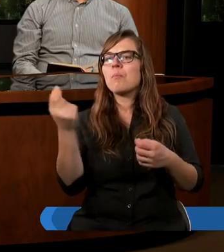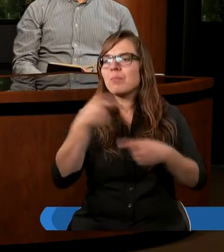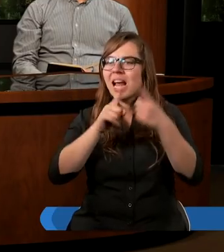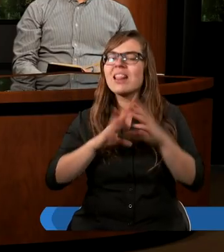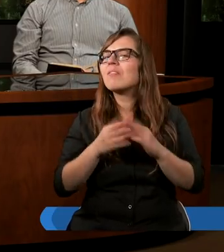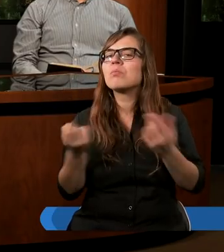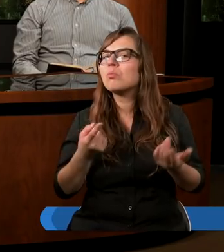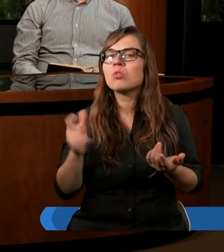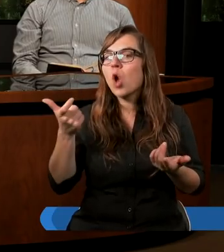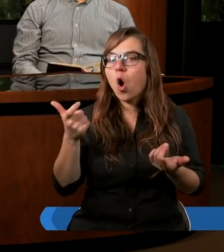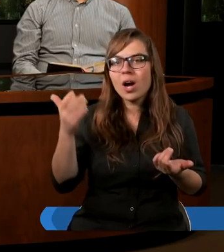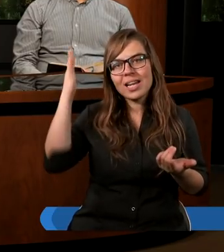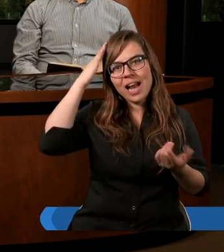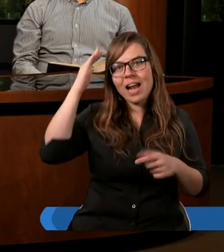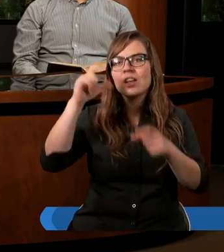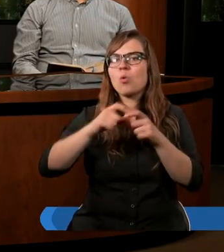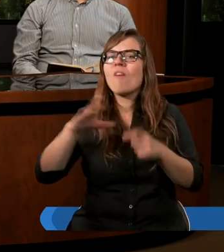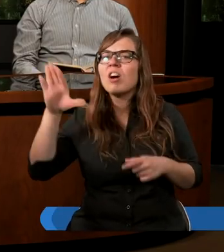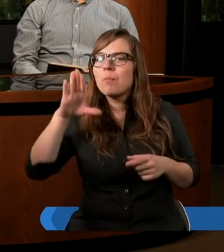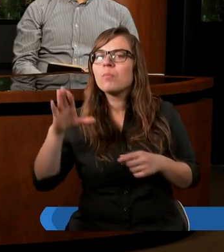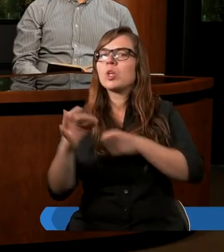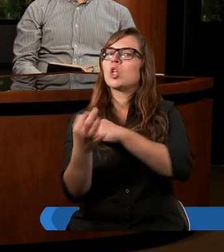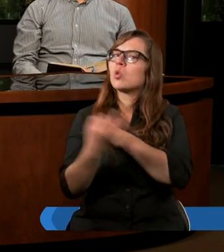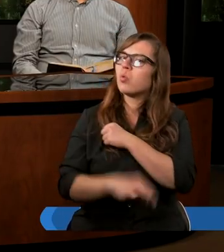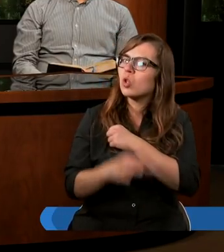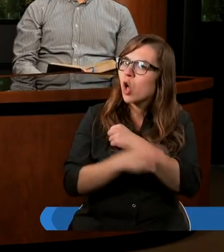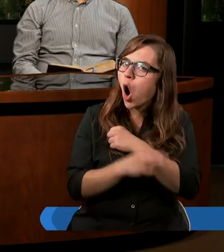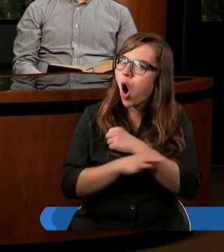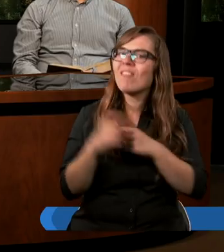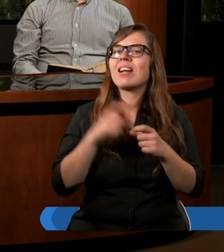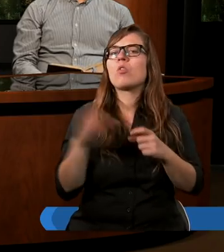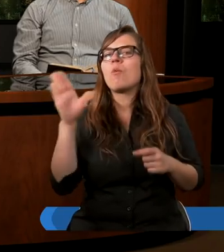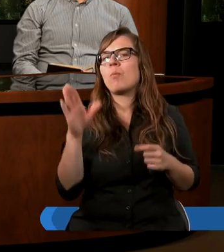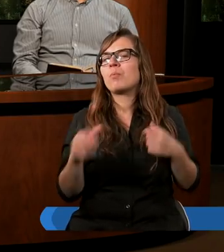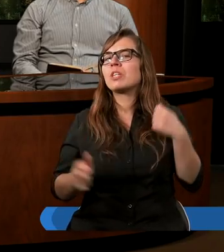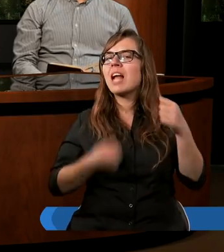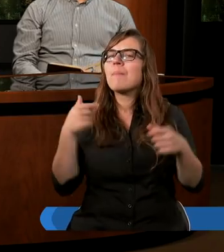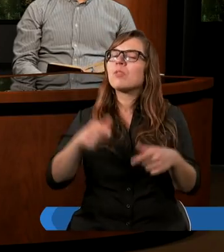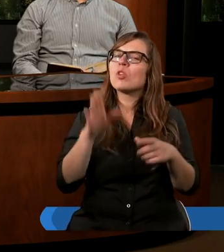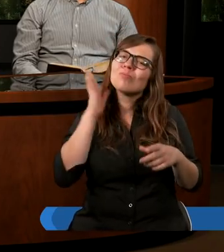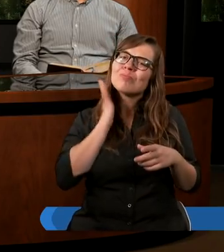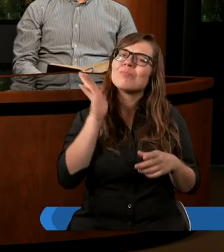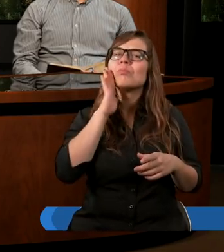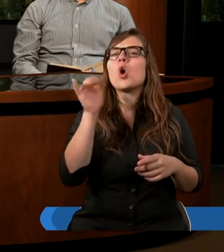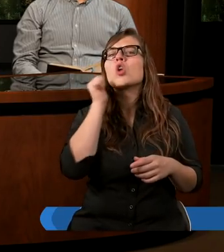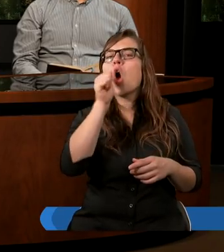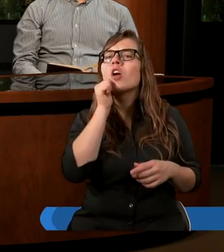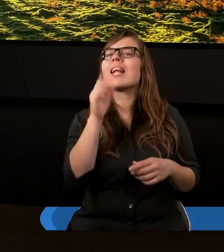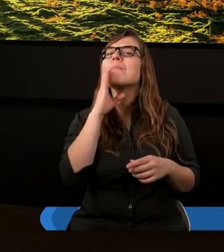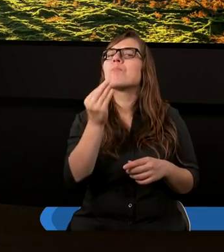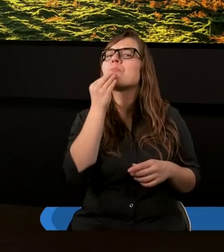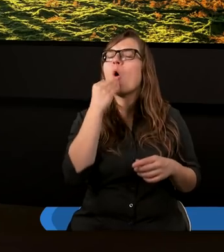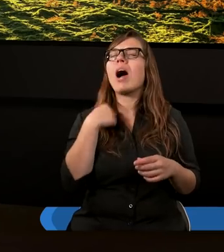przede wszystkim znać Słowo Boże, studiować Go, żeby to był nasz codzienny pokarm.